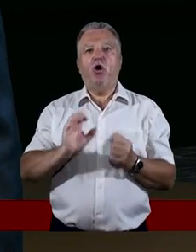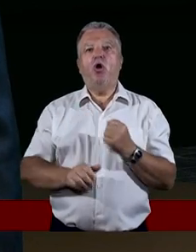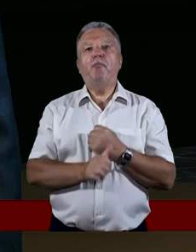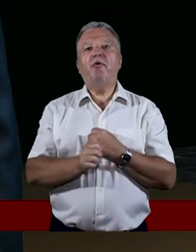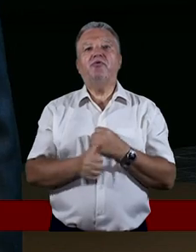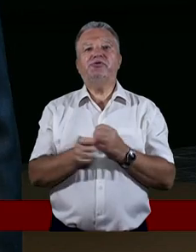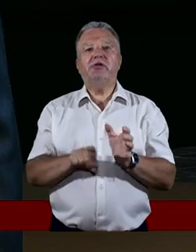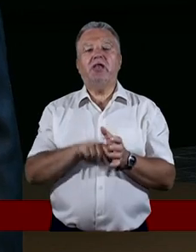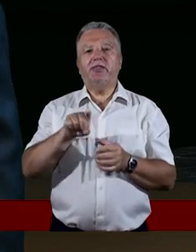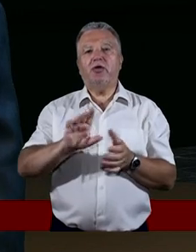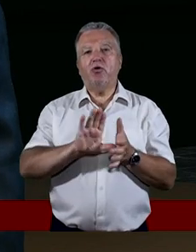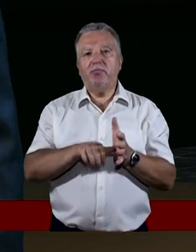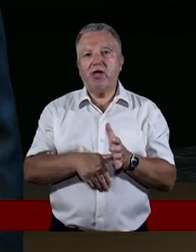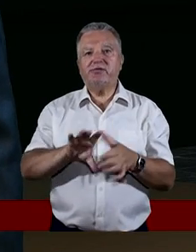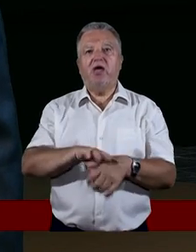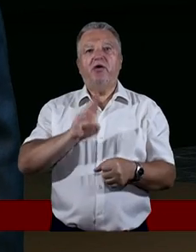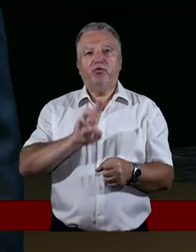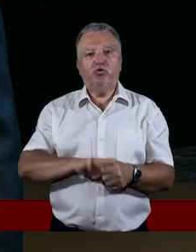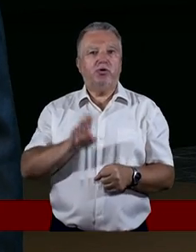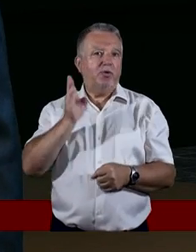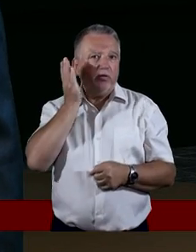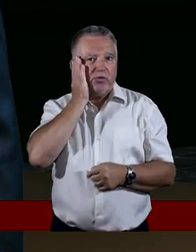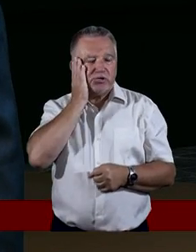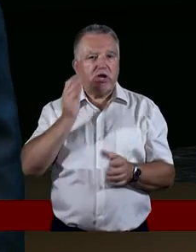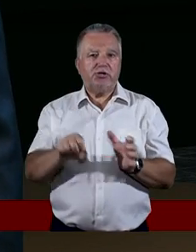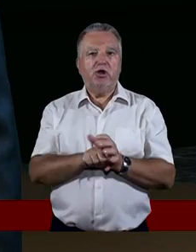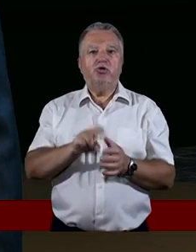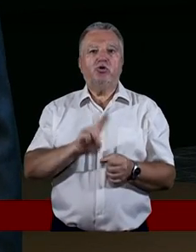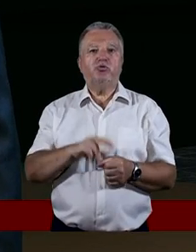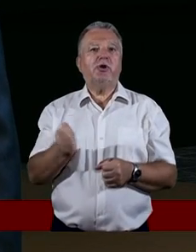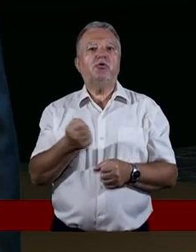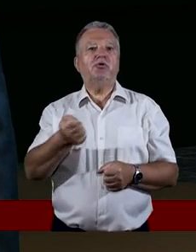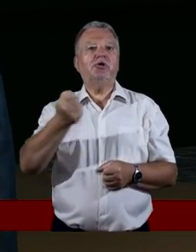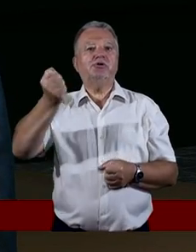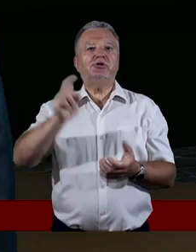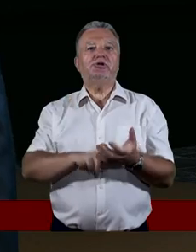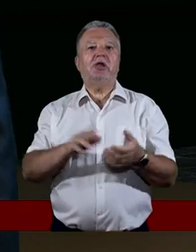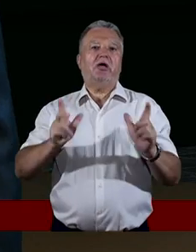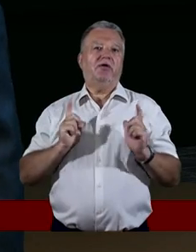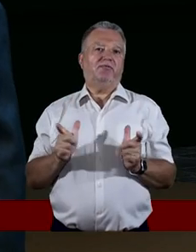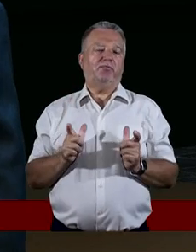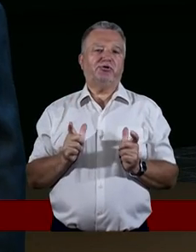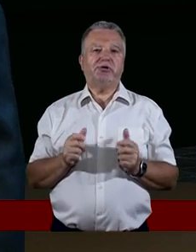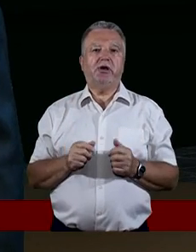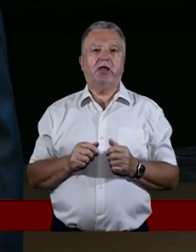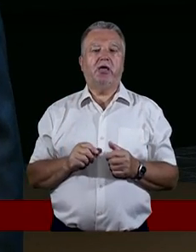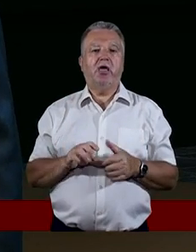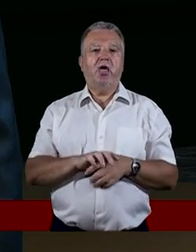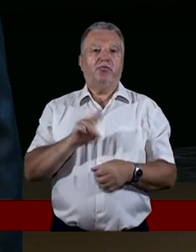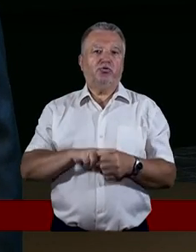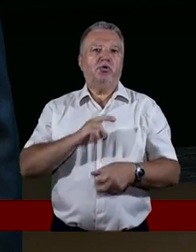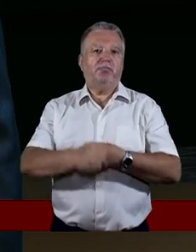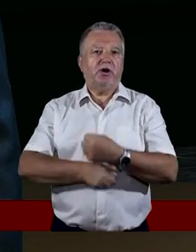dla tego miasta, w którym mieszkacie, do którego jedziecie na wypoczynek, w którym